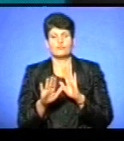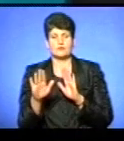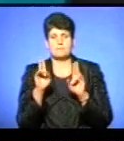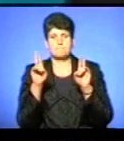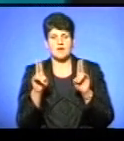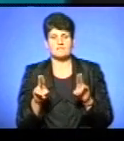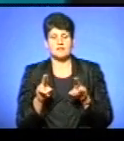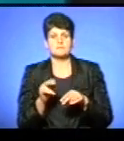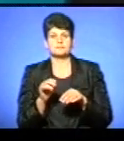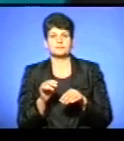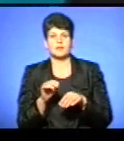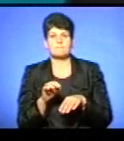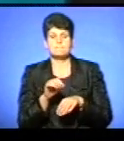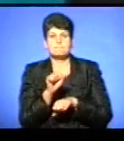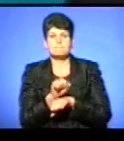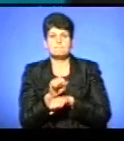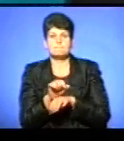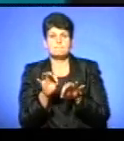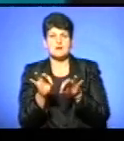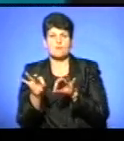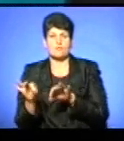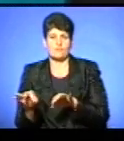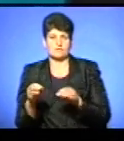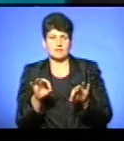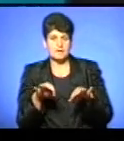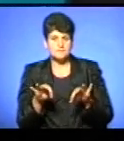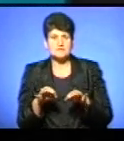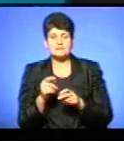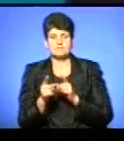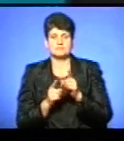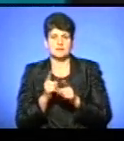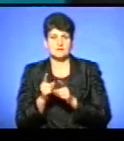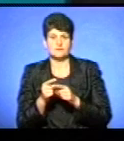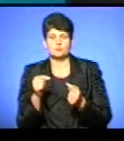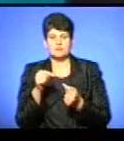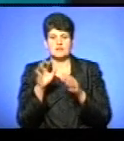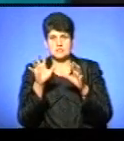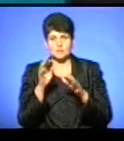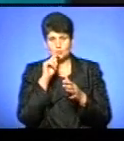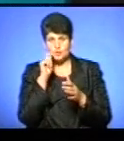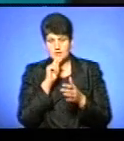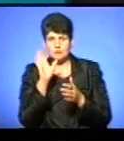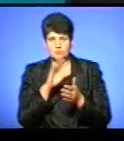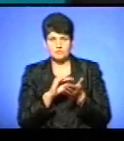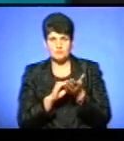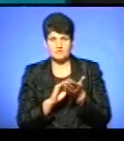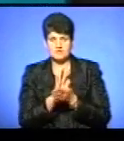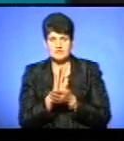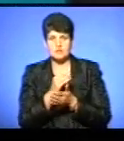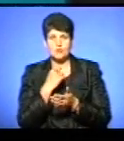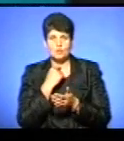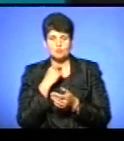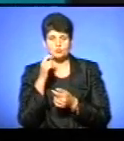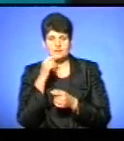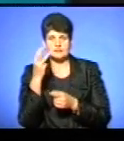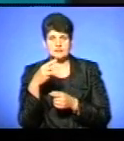парковки транспортних засобів для українців зміняться. Відповідний закон України був опублікований в газеті «Голос України»